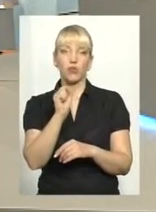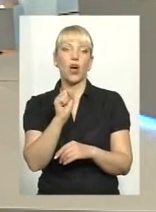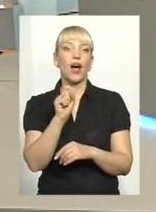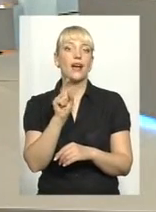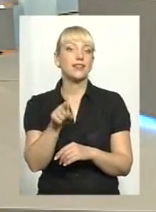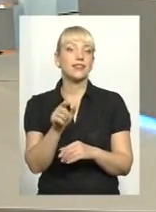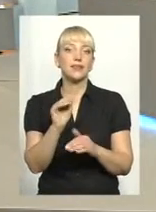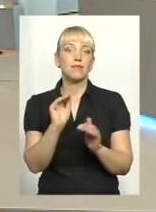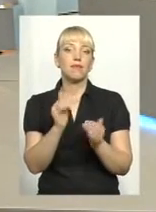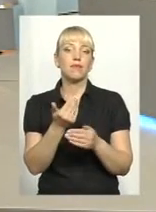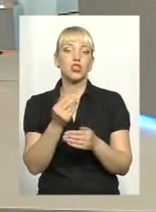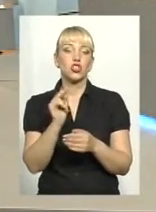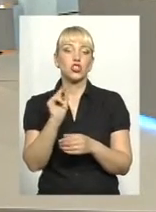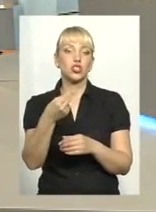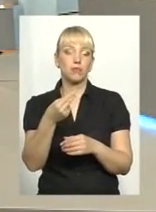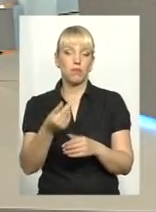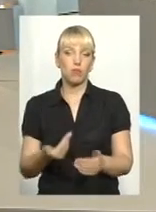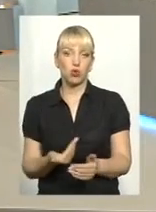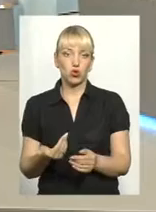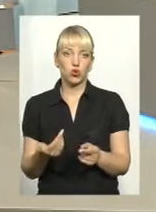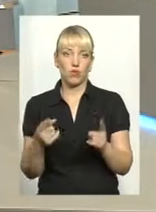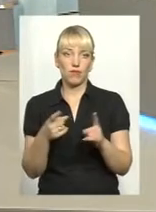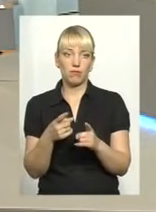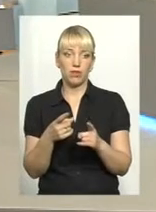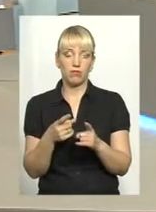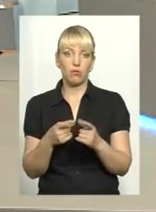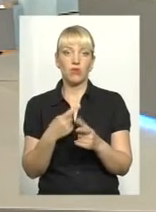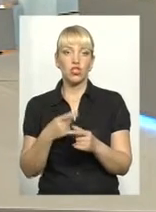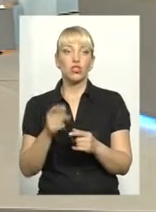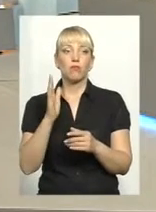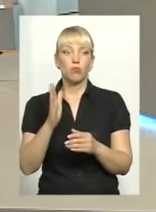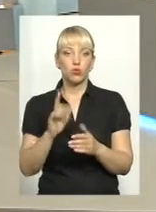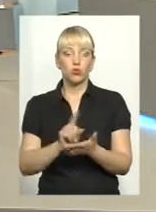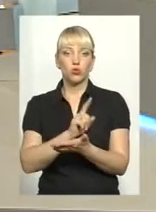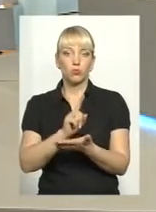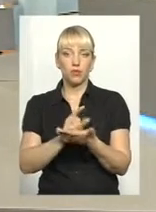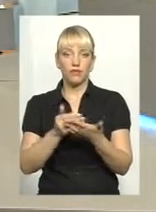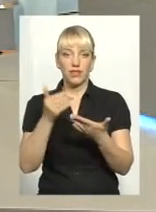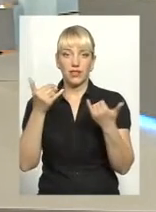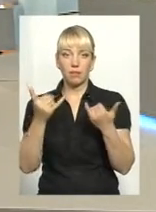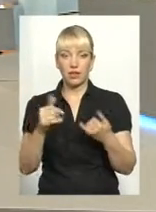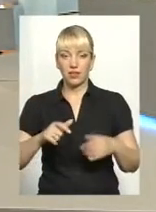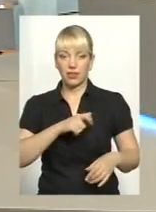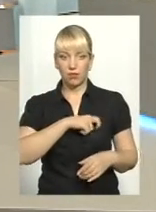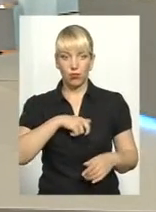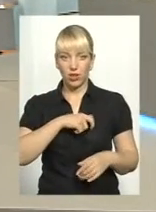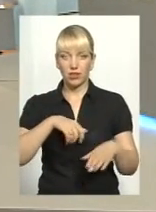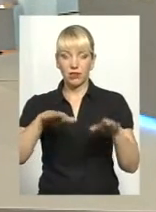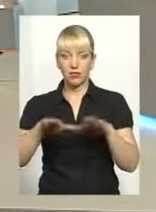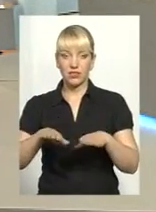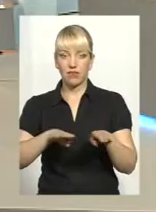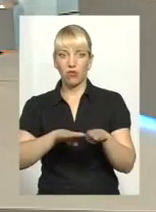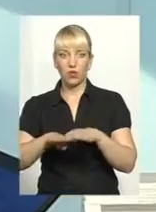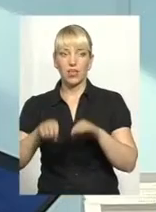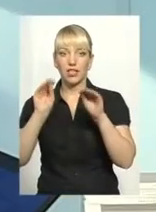нижчий, ніж прожитковий мінімум. Чи будуть зобов'язані відтепер депутати місцевого рівня декларувати